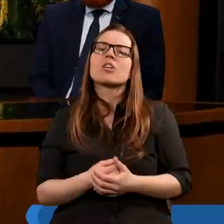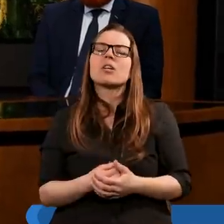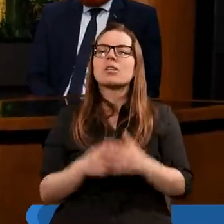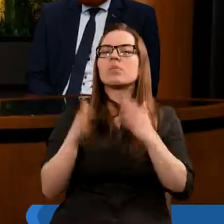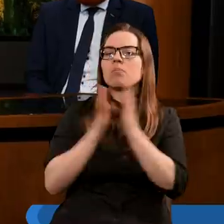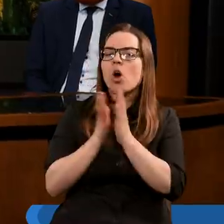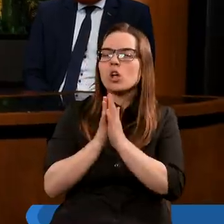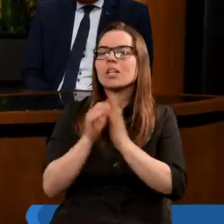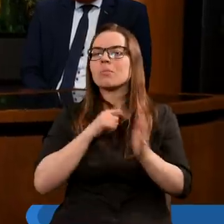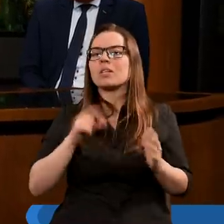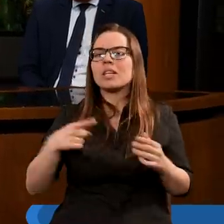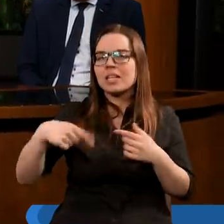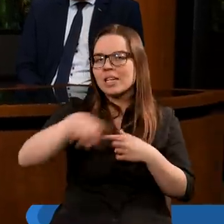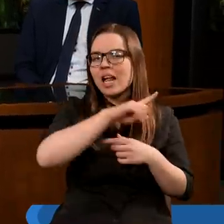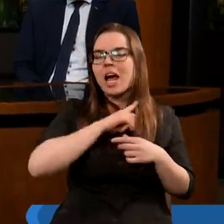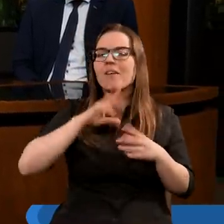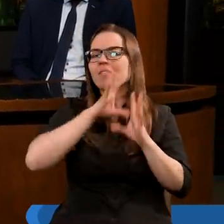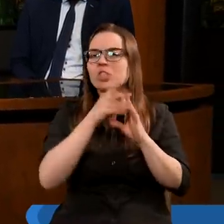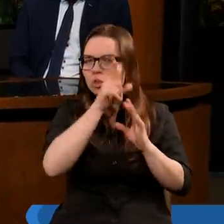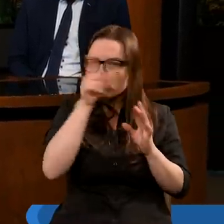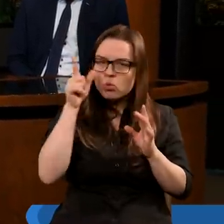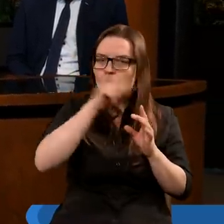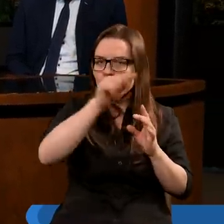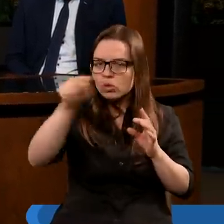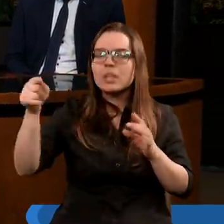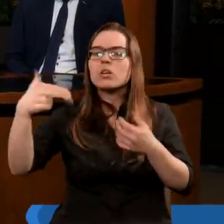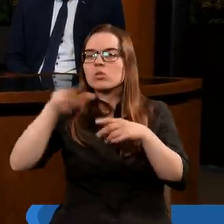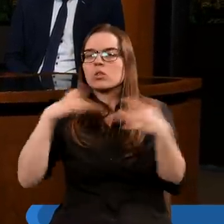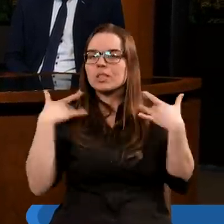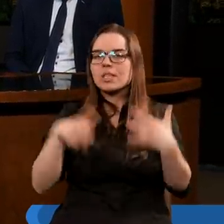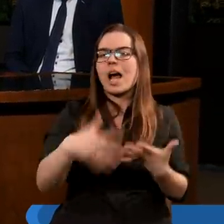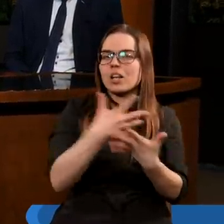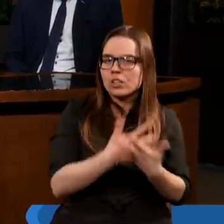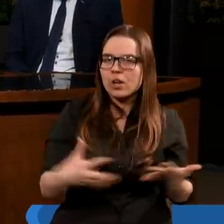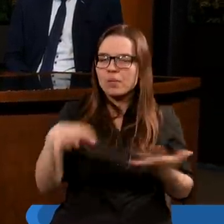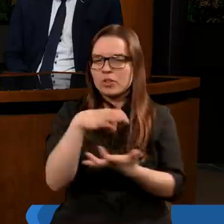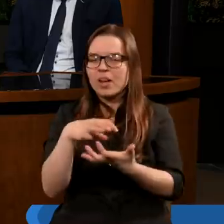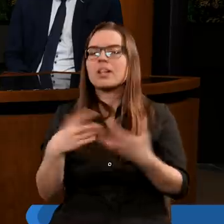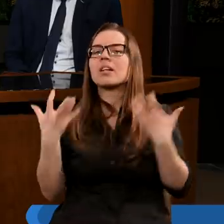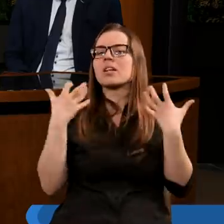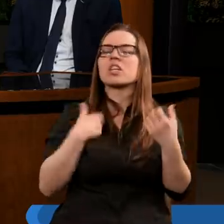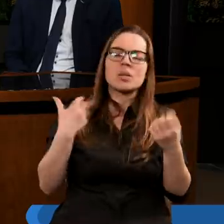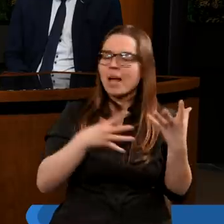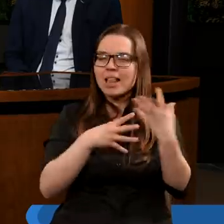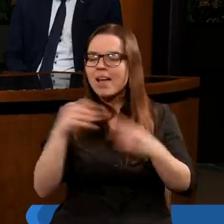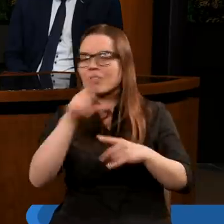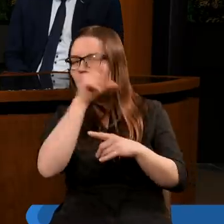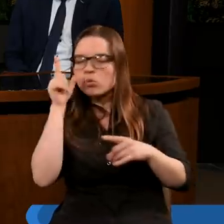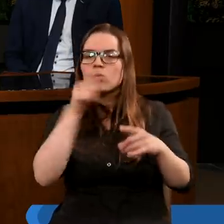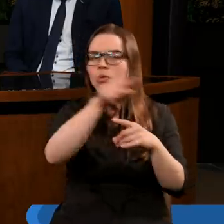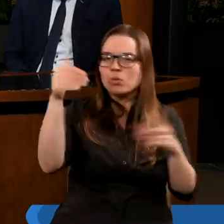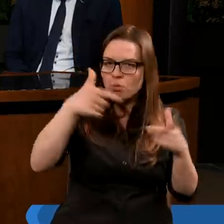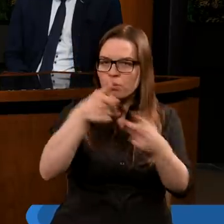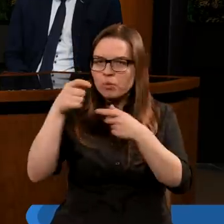Modlimy się za wszystkich ludzi, którzy żyją na tym świecie, aby jak największa ilość z nich